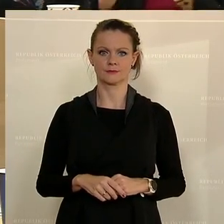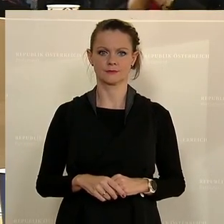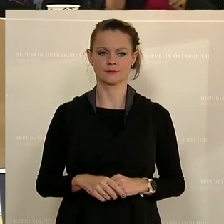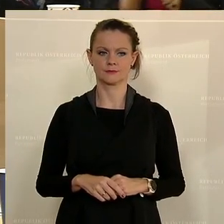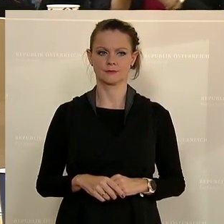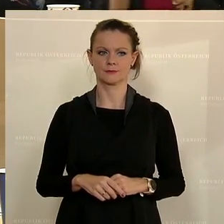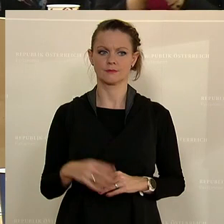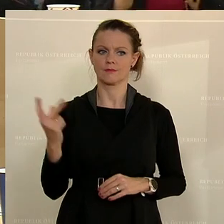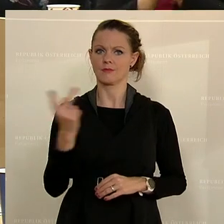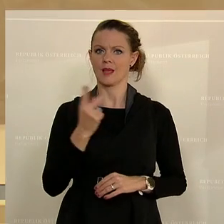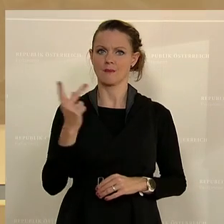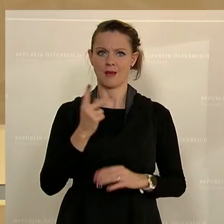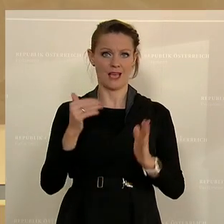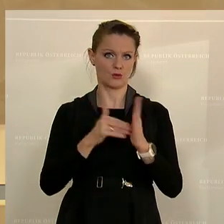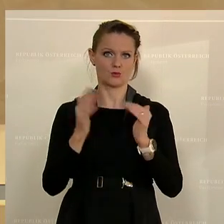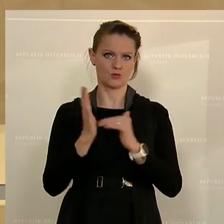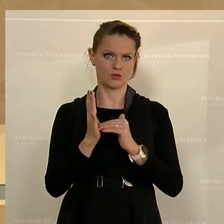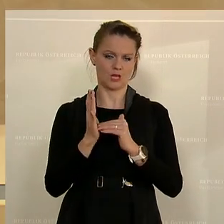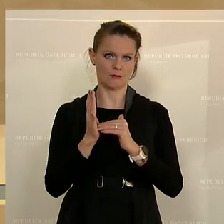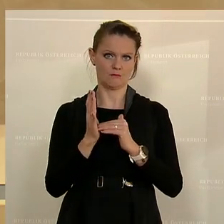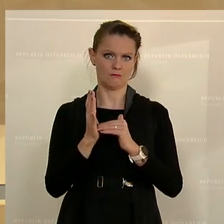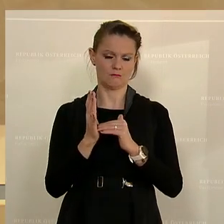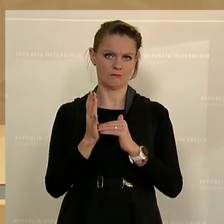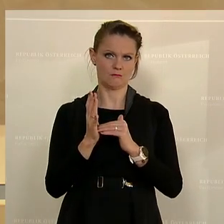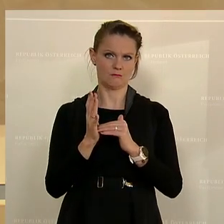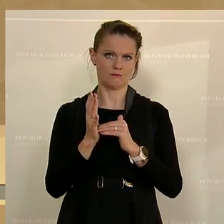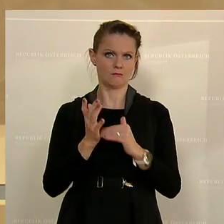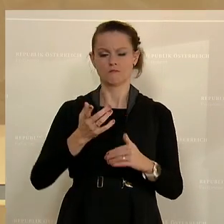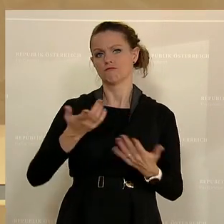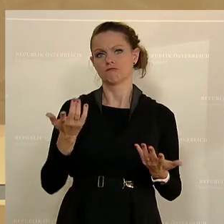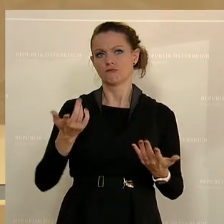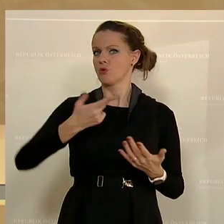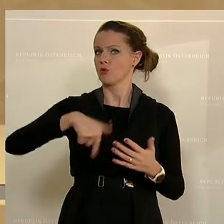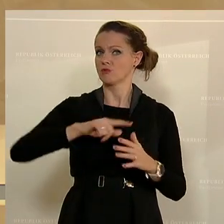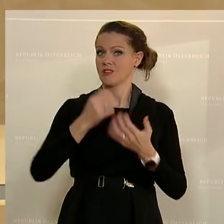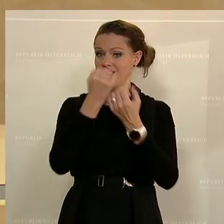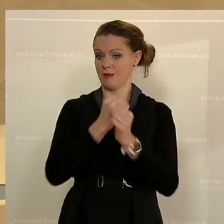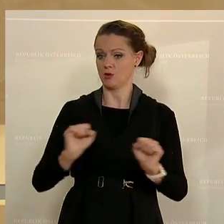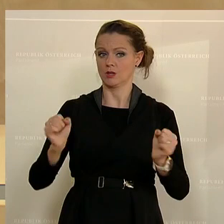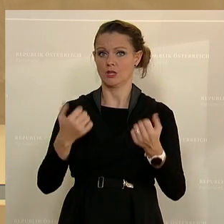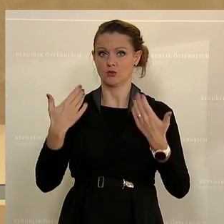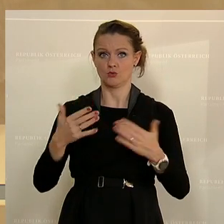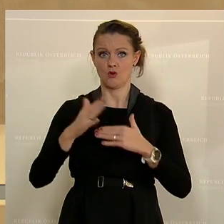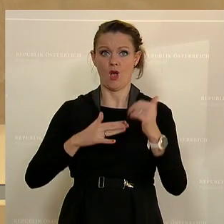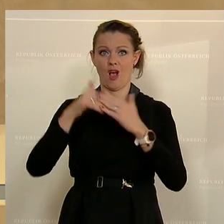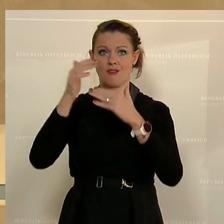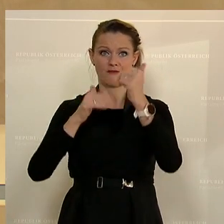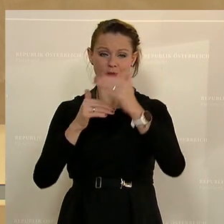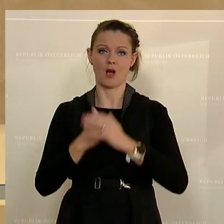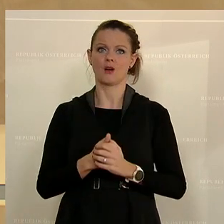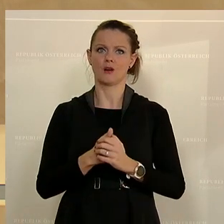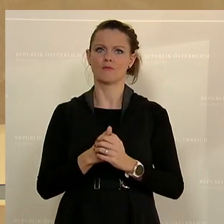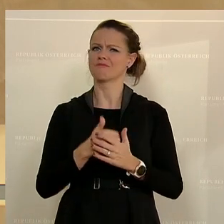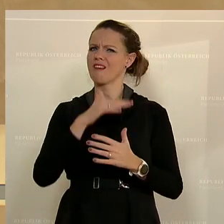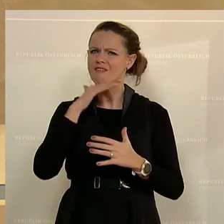Diese beiden Systeme, auf denen unsere Demokratie aufbaut, greifen an vielen Punkten